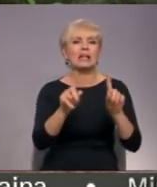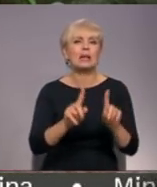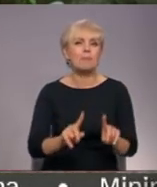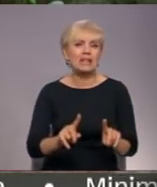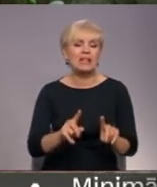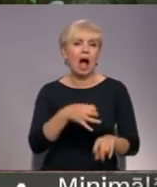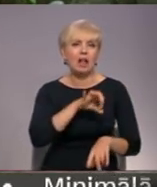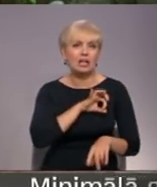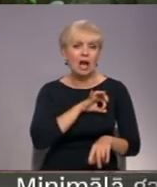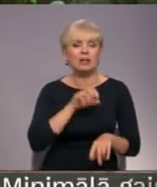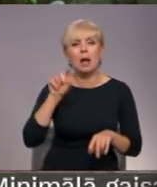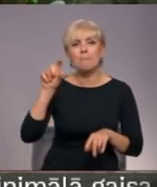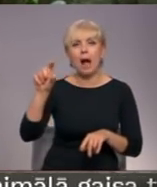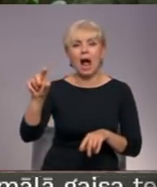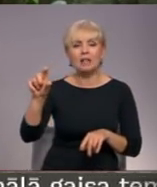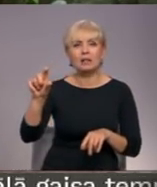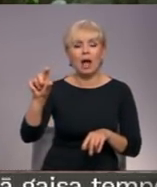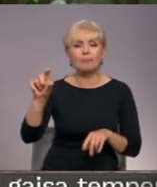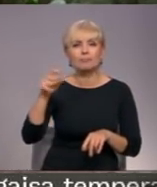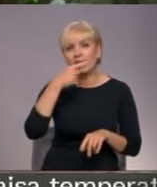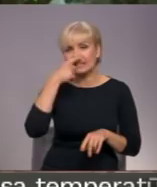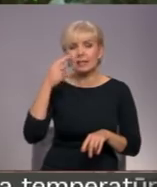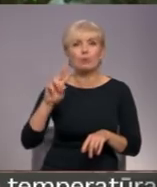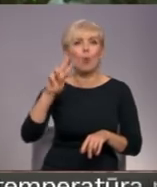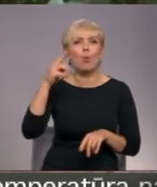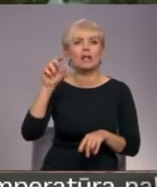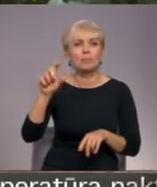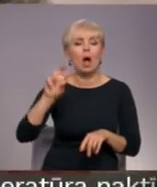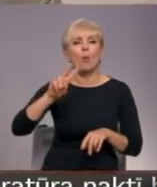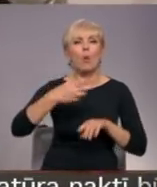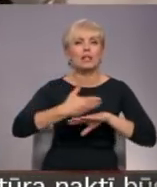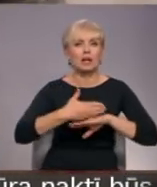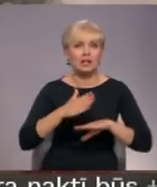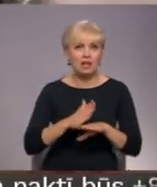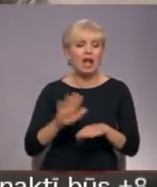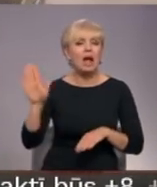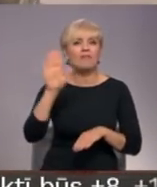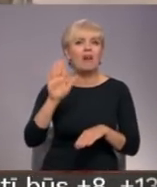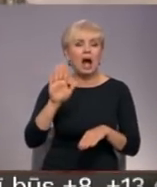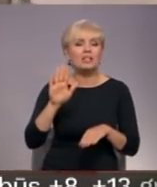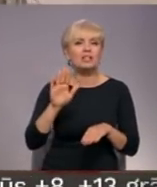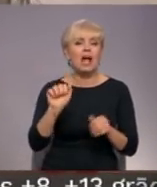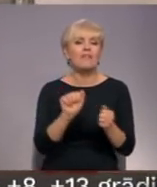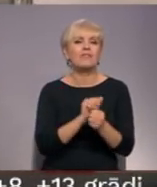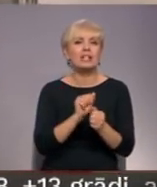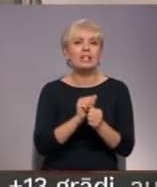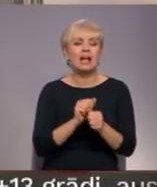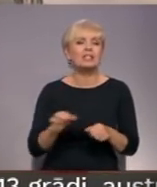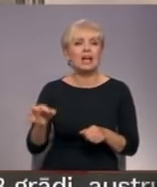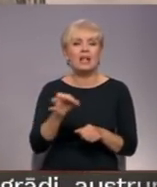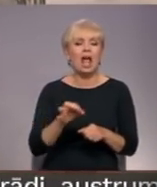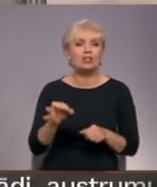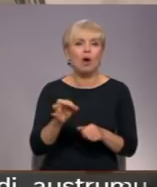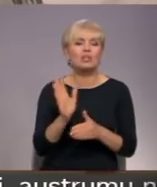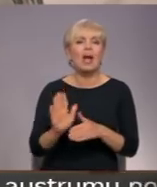pēc krimināla likuma panta 102. panta 2. daļas. Valsts vīdes dienest Jaukavas reģionālās vīdes